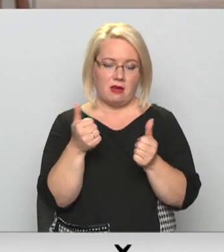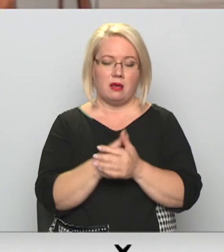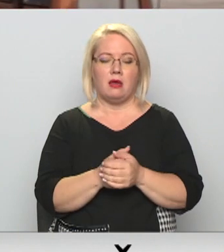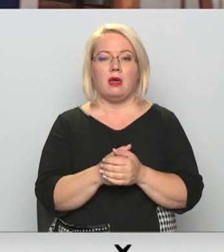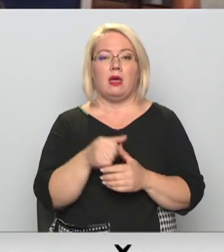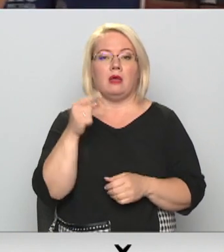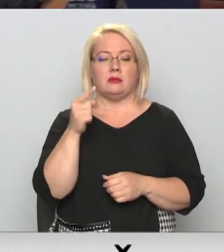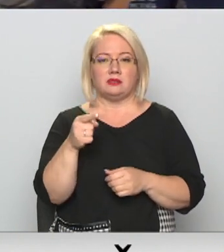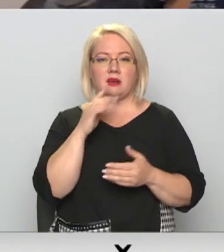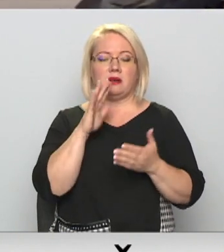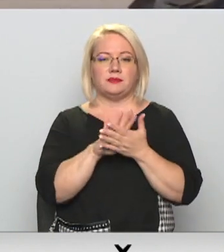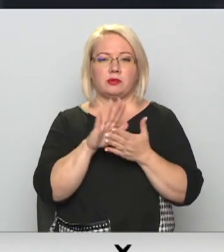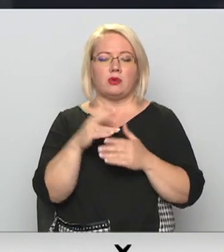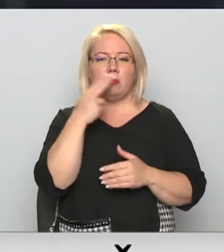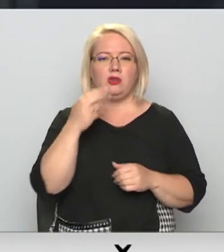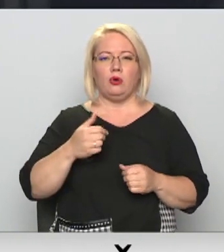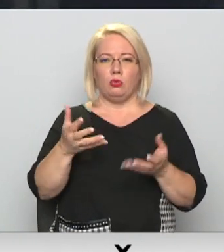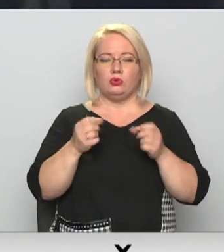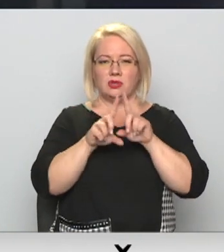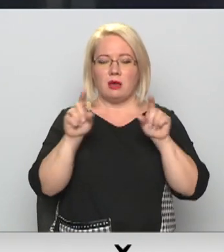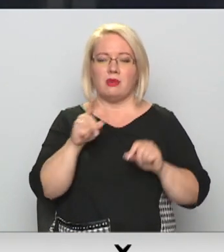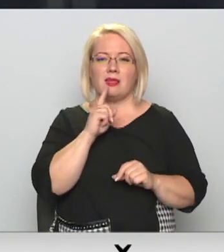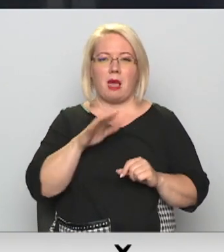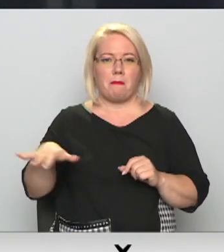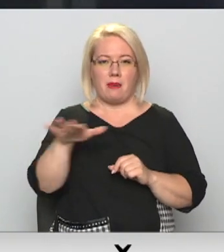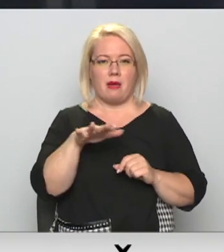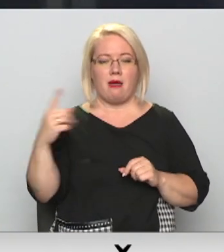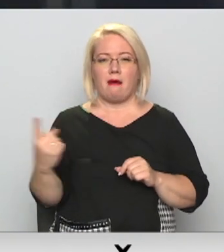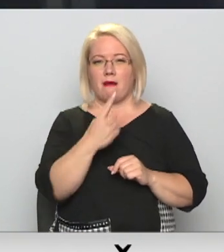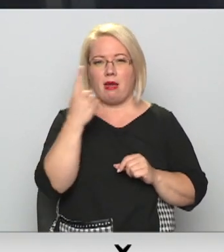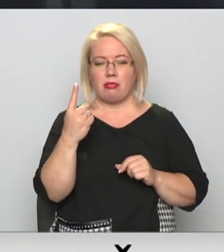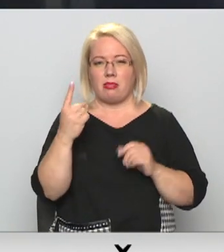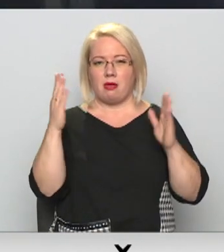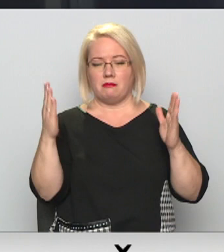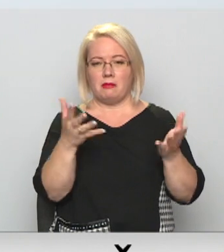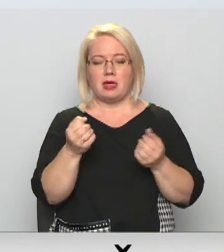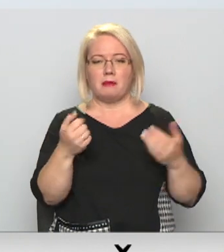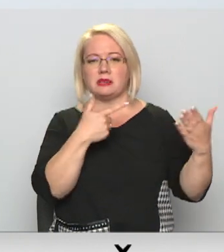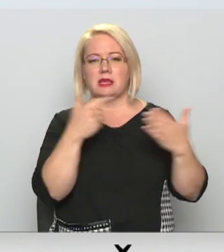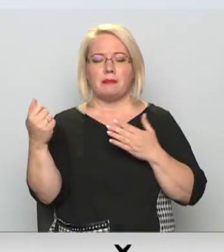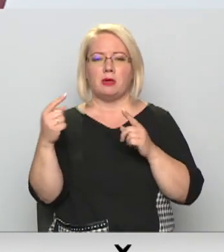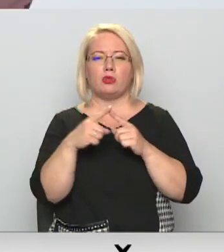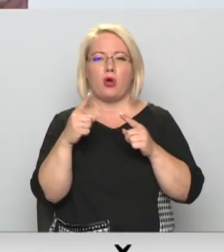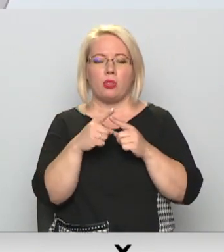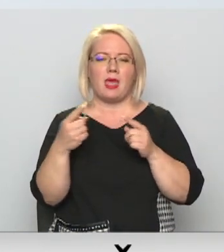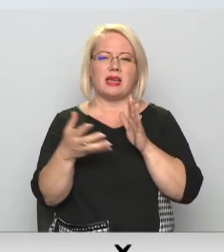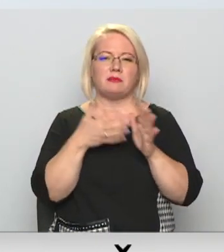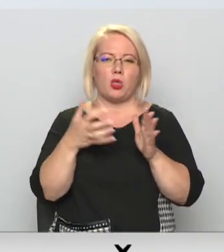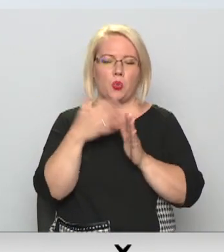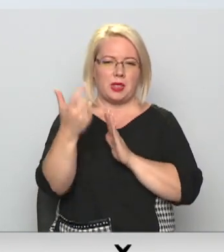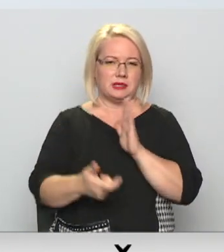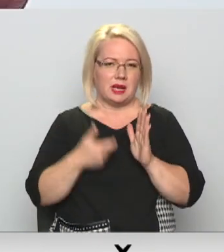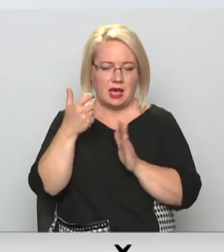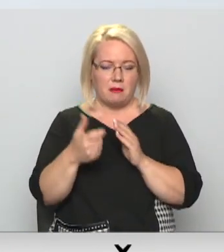Viens atkrituma apsaimniekošanas uzņēmums Liepājas pusē videi gada laikā pieņem ap 700 tonām nolietotu dažādu izmēru riepu.